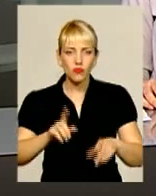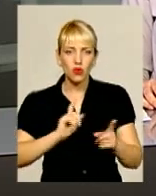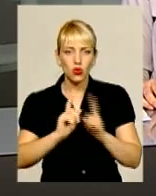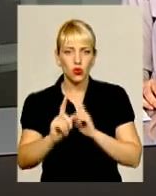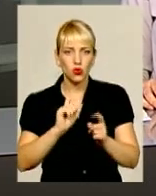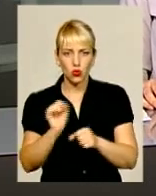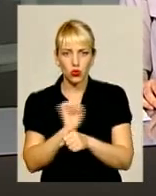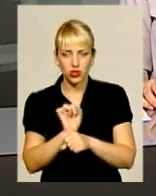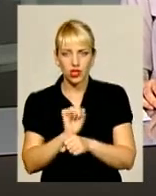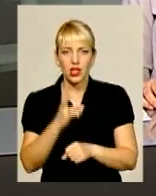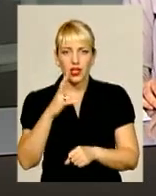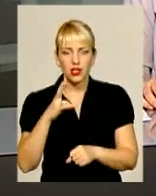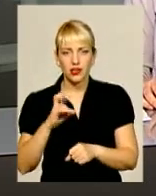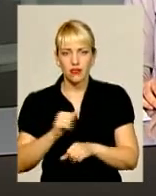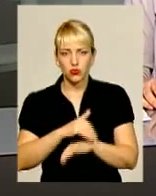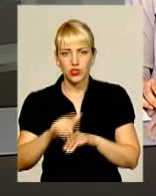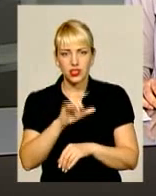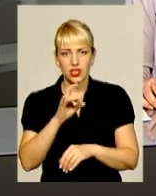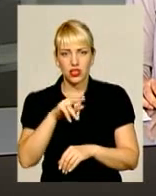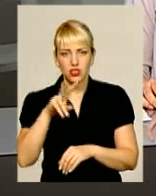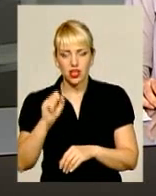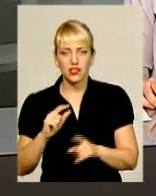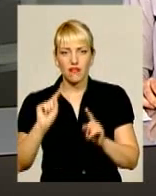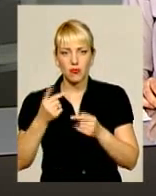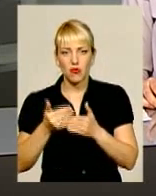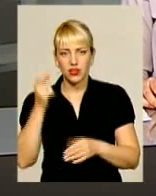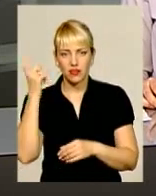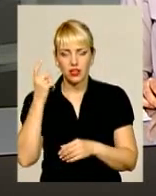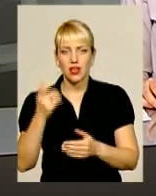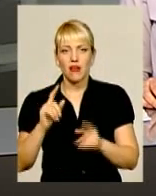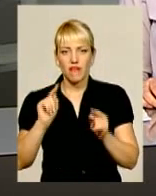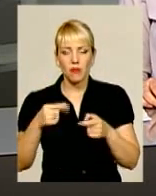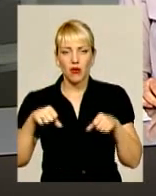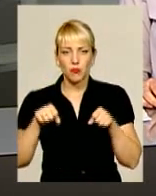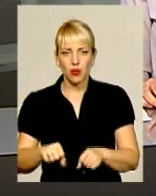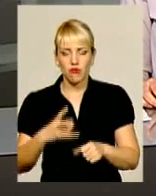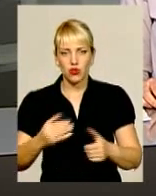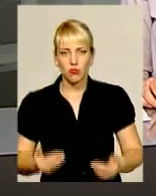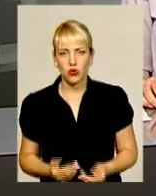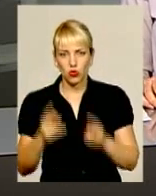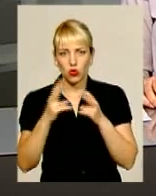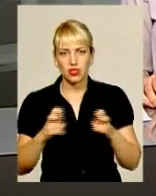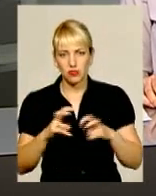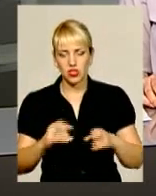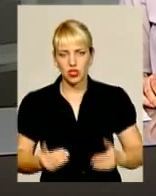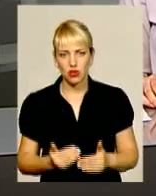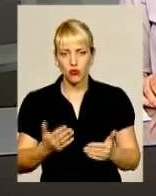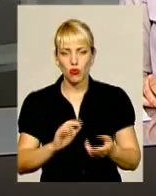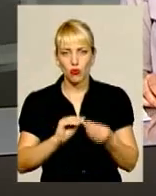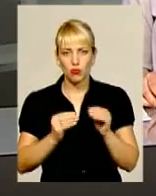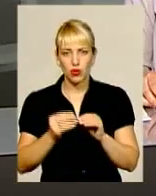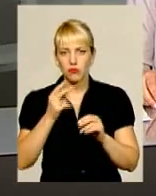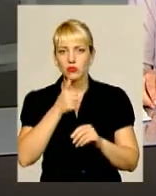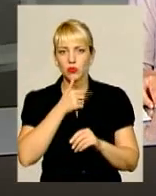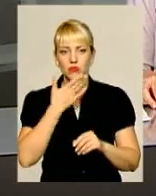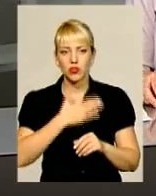звернули увагу. Від власника гуртожитку вони вимагають право на проживання розібратися із житловою проблемою, спробувала моя